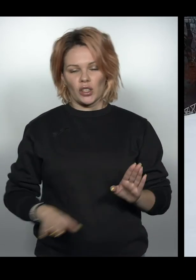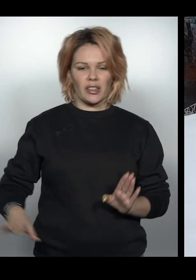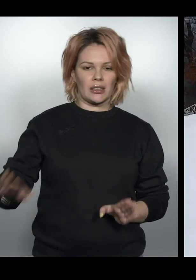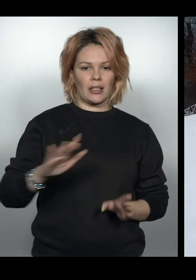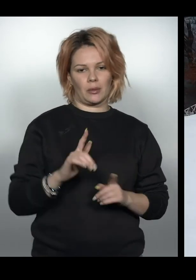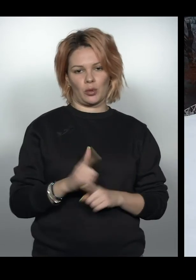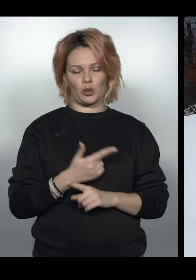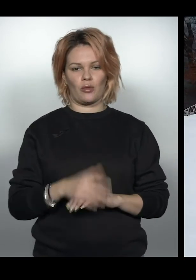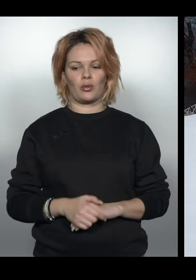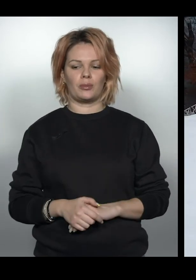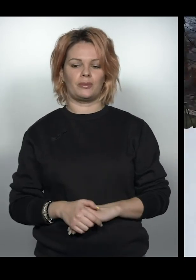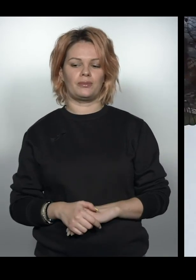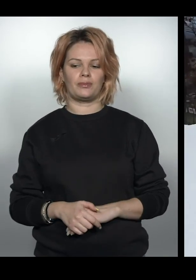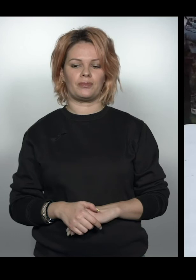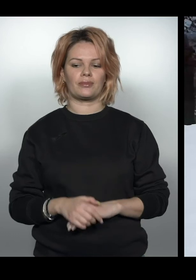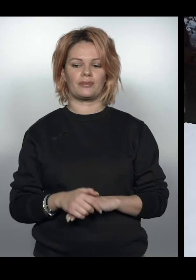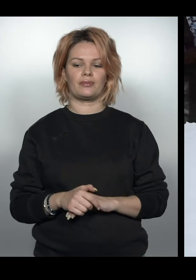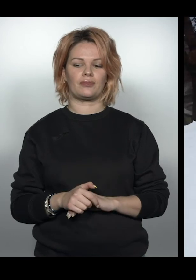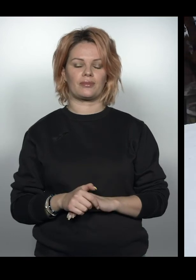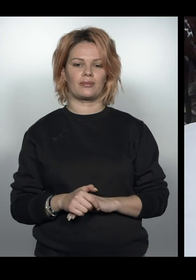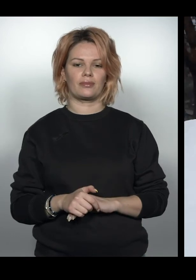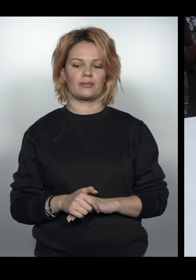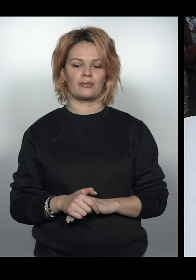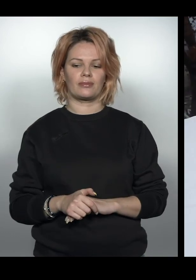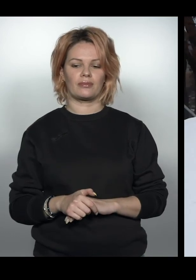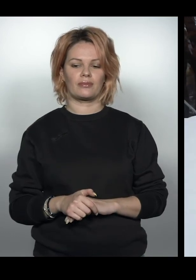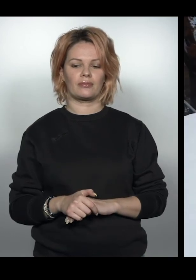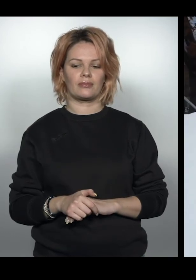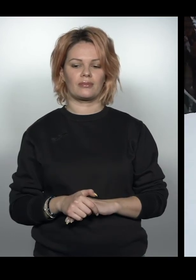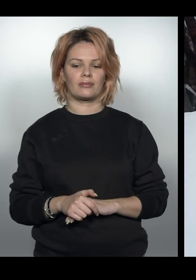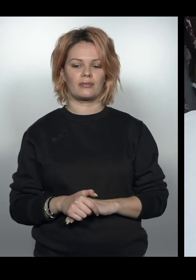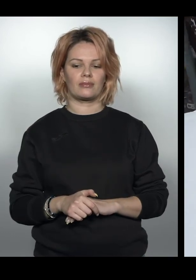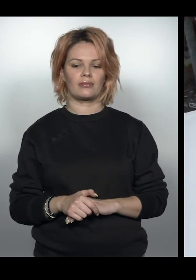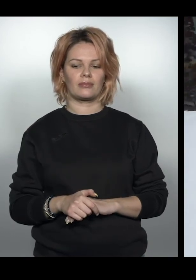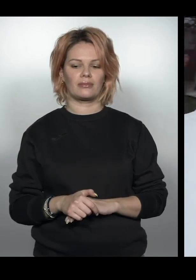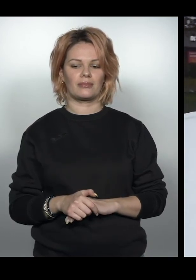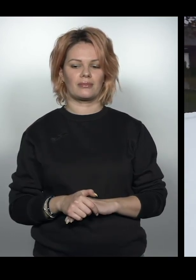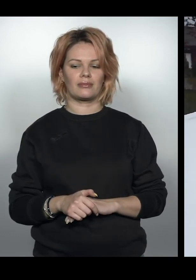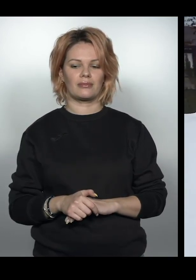Розвертаємося знов. Носочками вниз. Ми не сідаємо на попу. І поворот зразу.